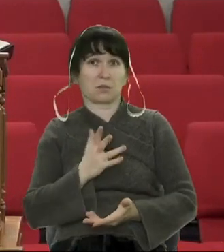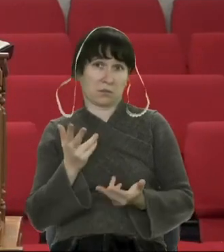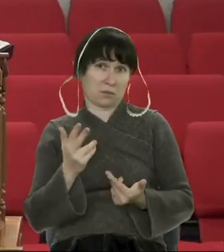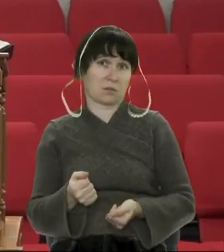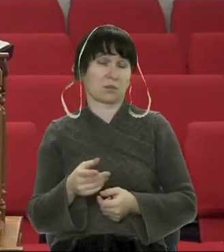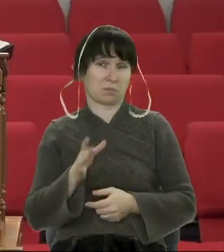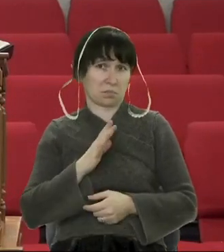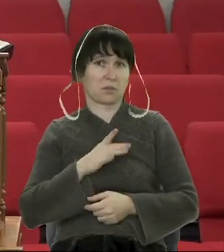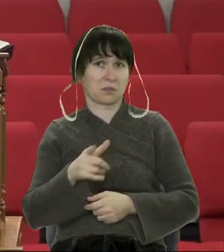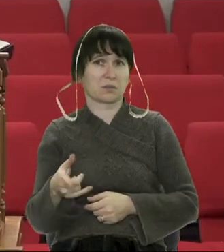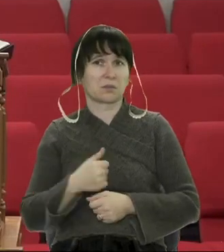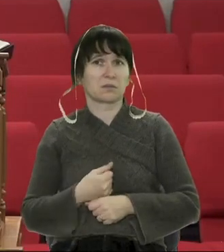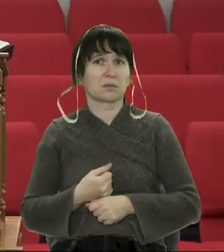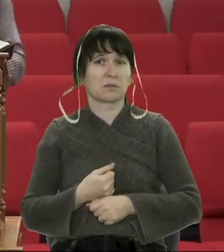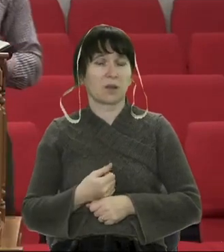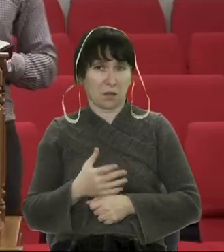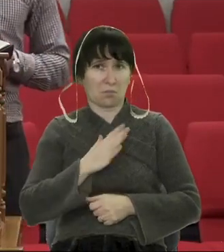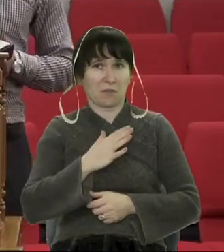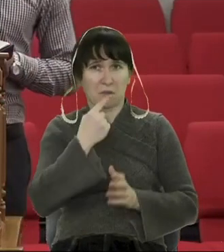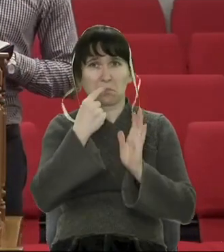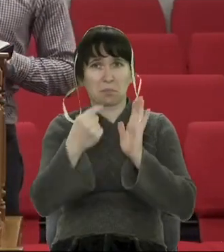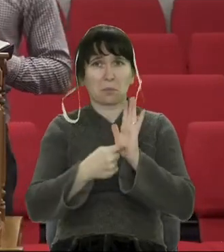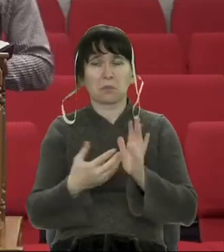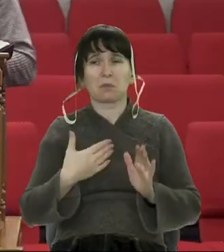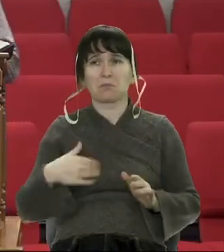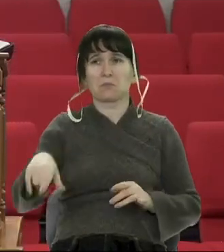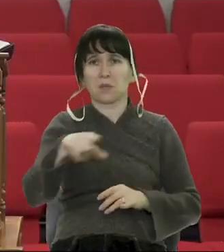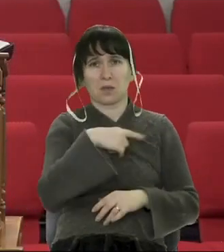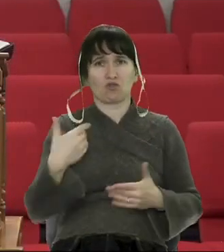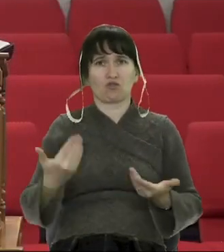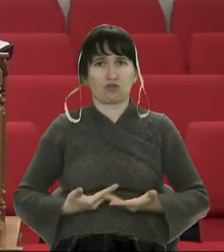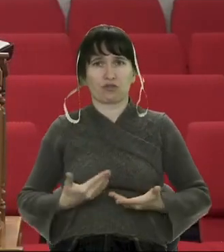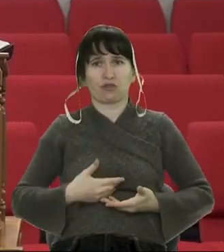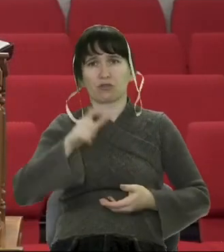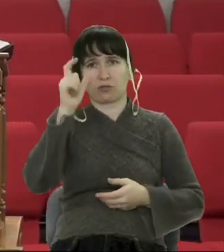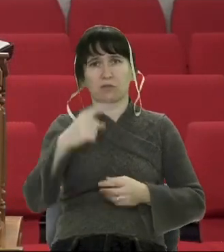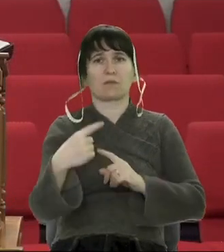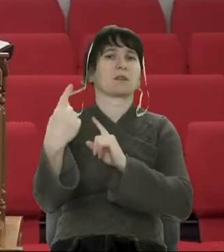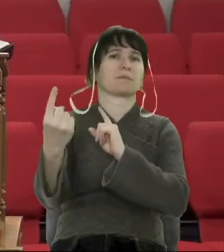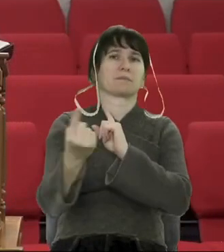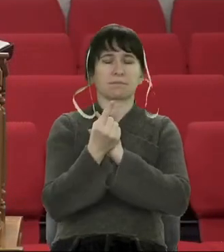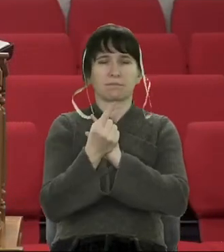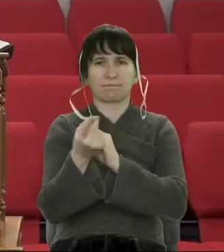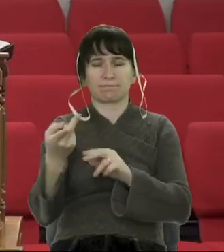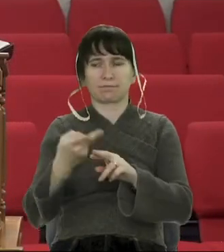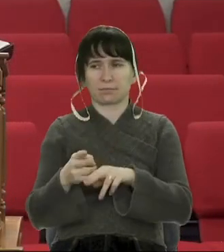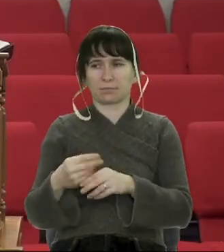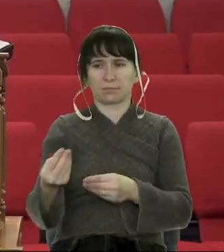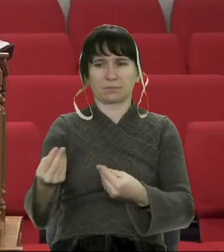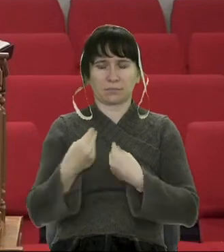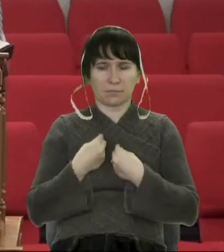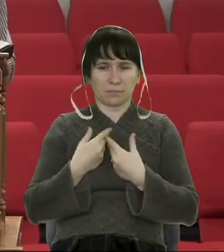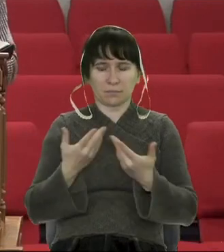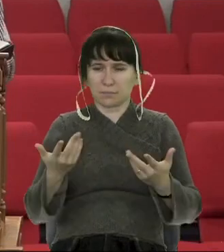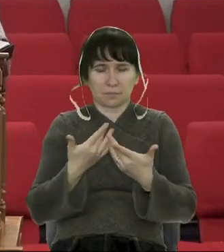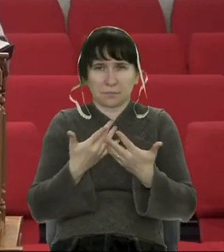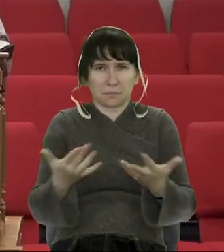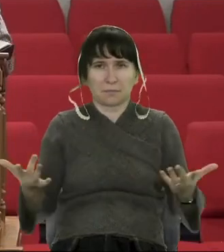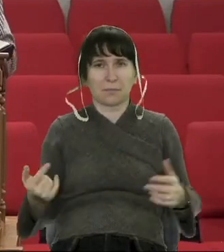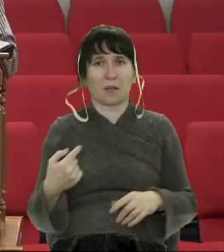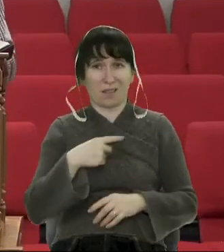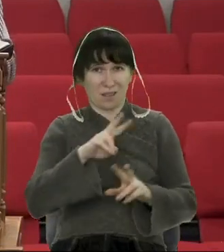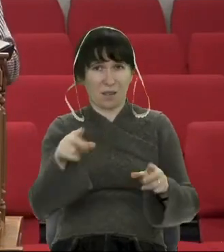Погодтесь, в нашому житті бувають речі, і буває різний духовний стан. Буває, коли ми в духовно